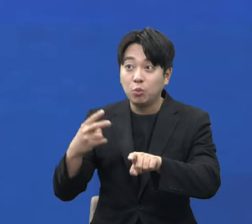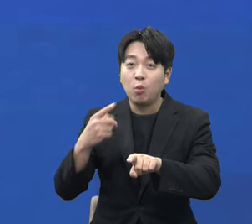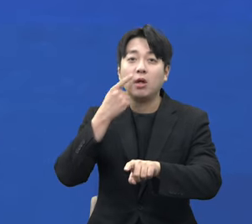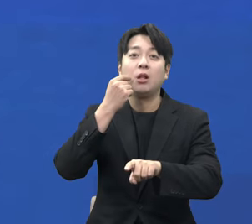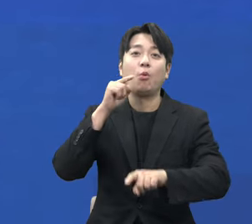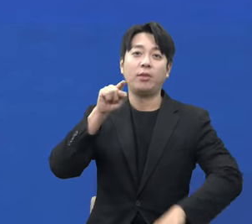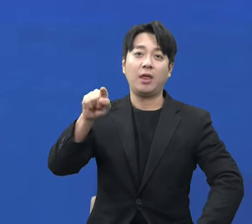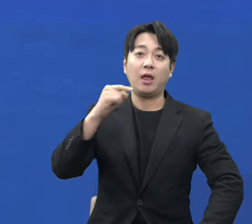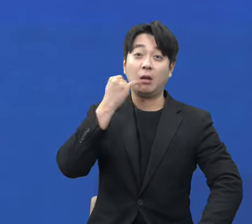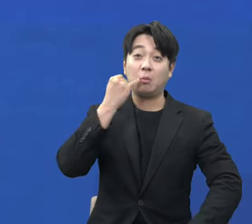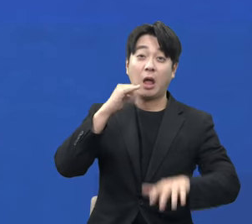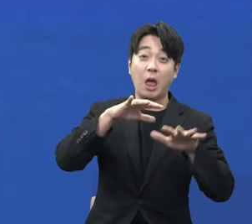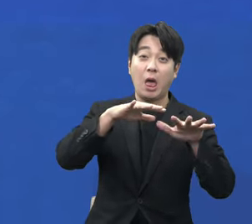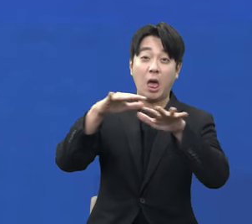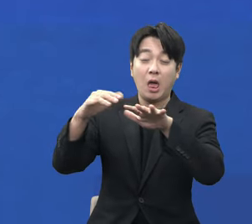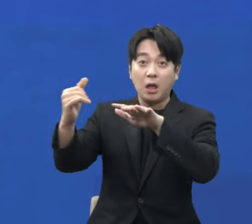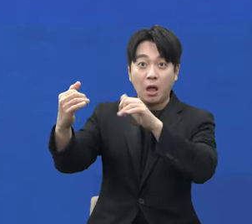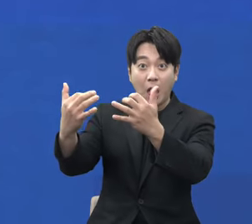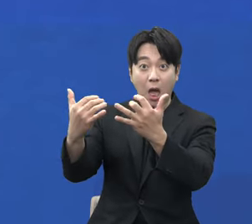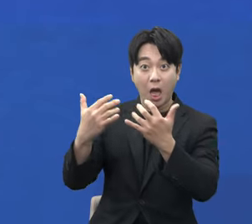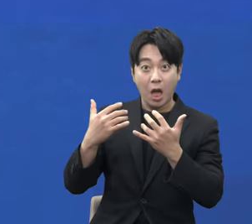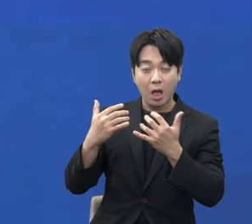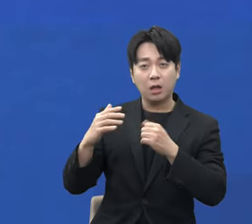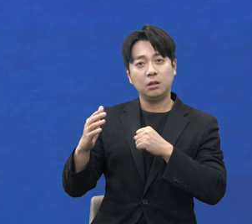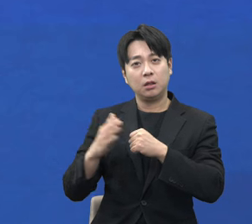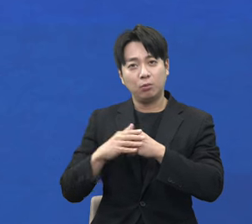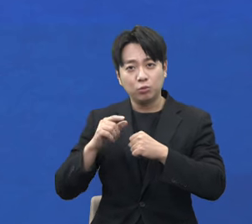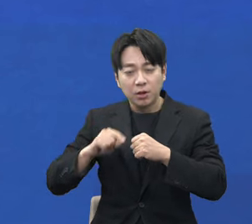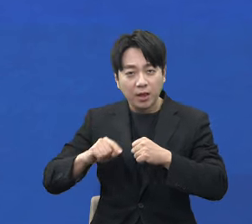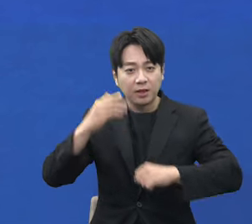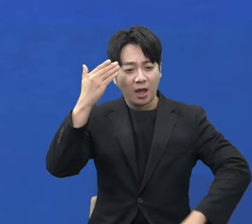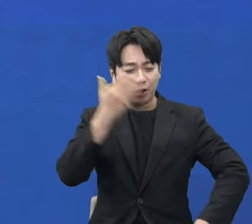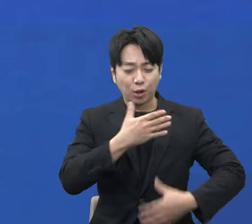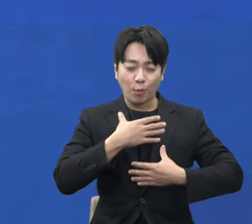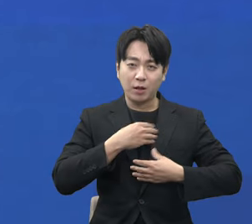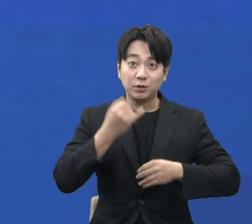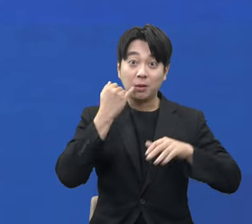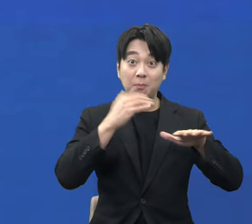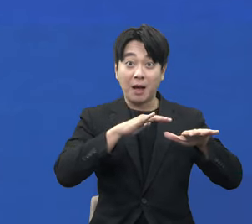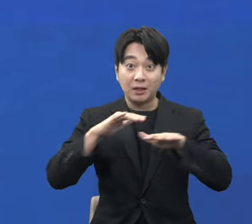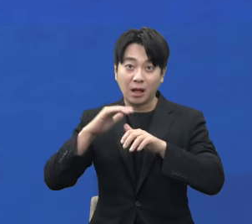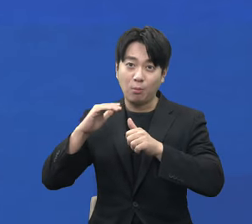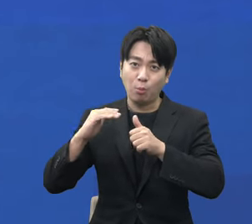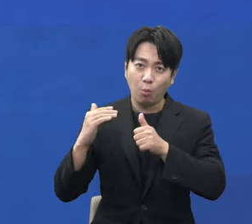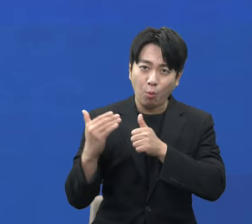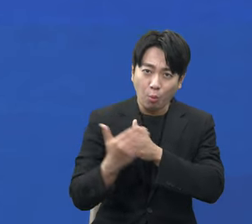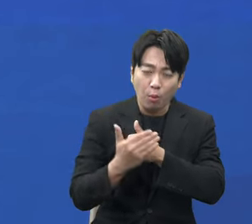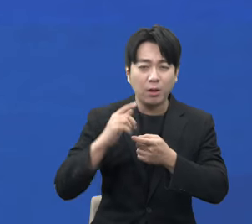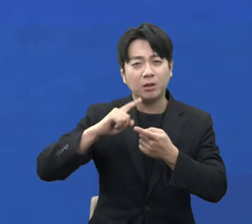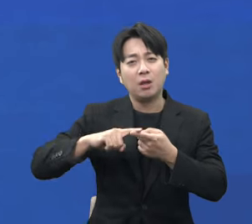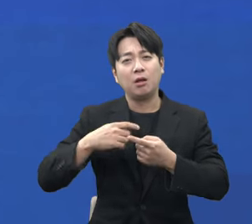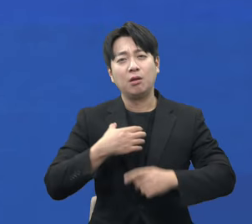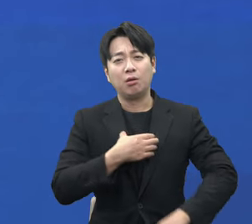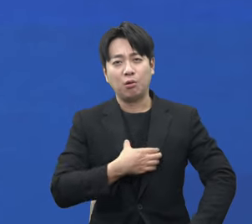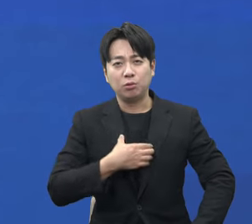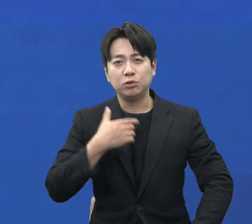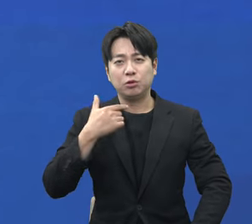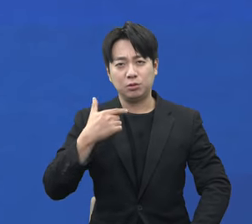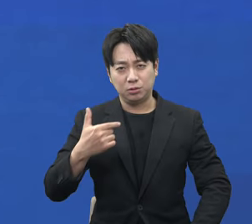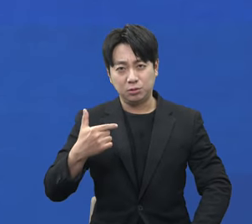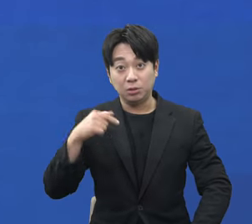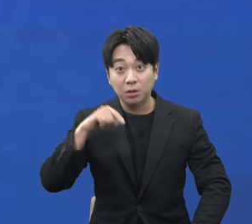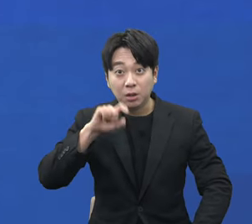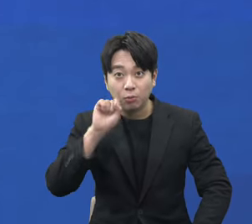방류까지 깨끗하고 안전한 바다를 후세에 물려줘야 할 판에 국민들을 걱정하게 만드는 주범이 바로